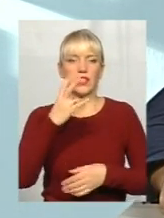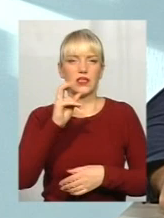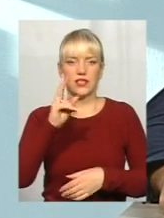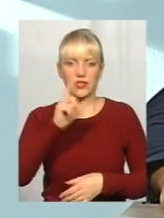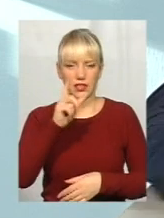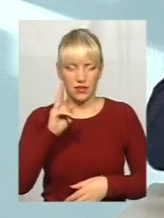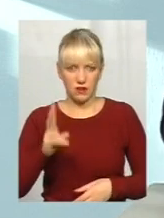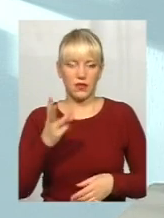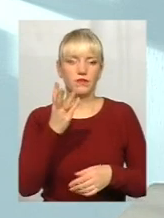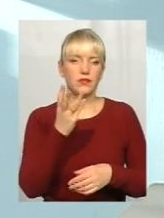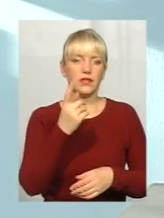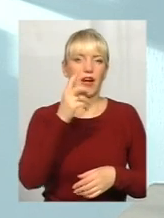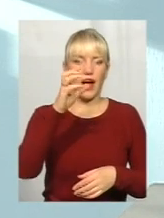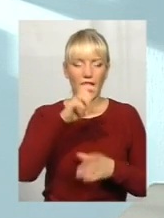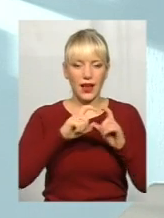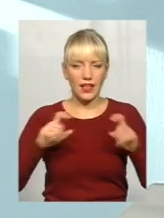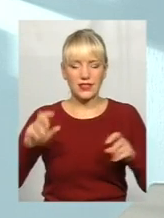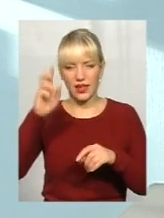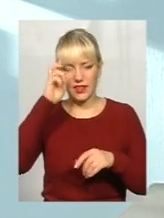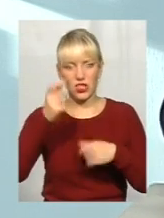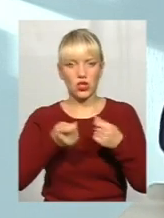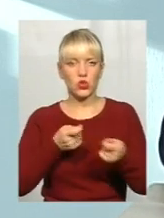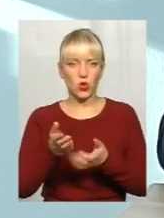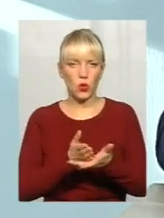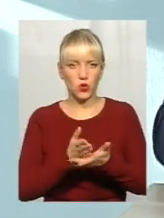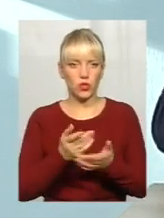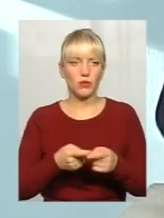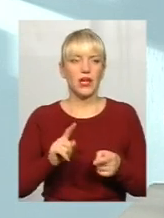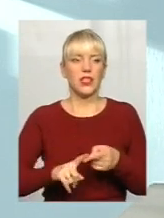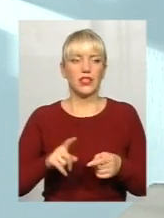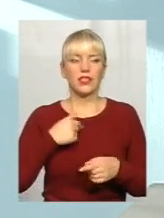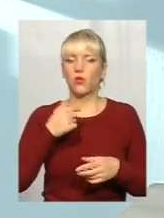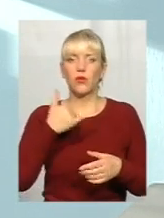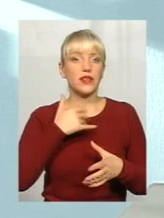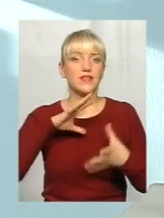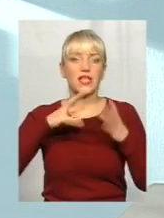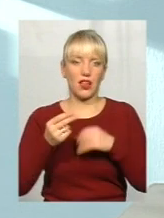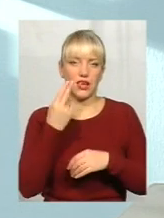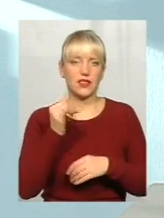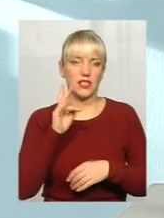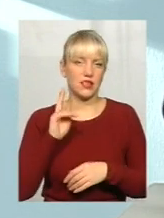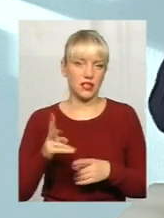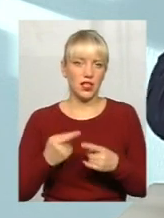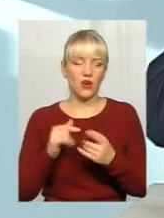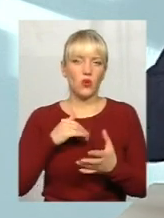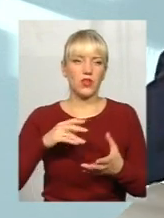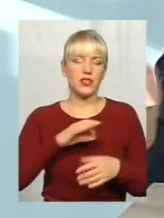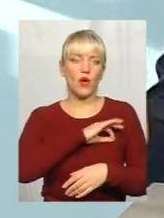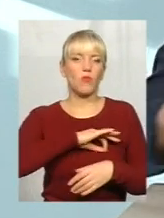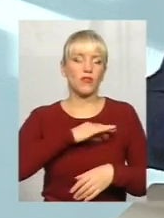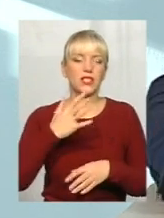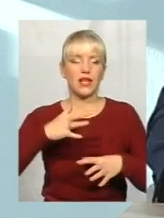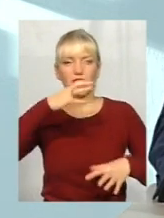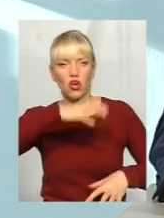Держслужби. Два чоловіка від роботодавців, фірта шучолює в нас, це взагалі цирк, ви розумієте? Профсоюзи, які сьогодні роздерті,